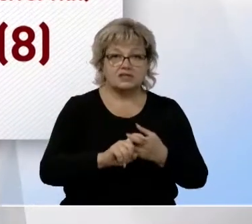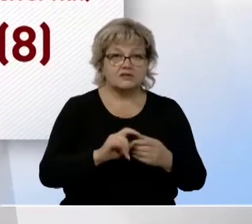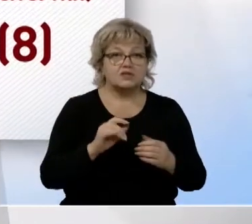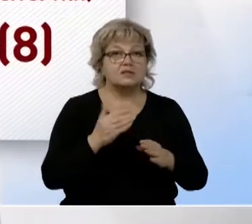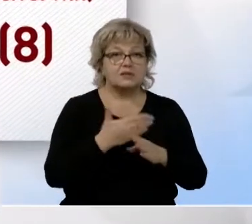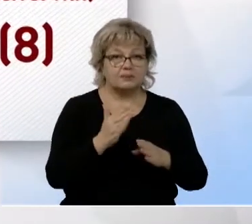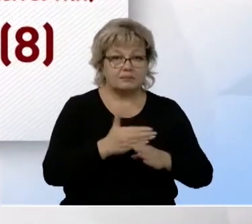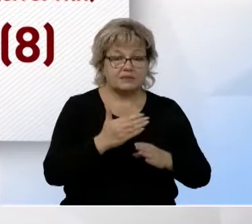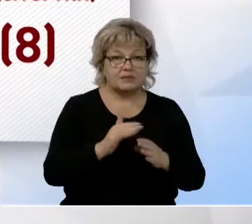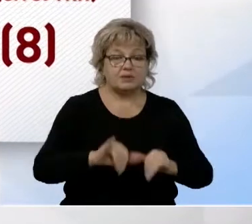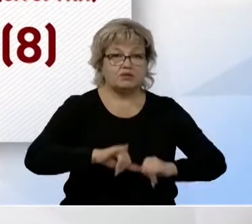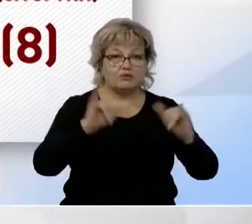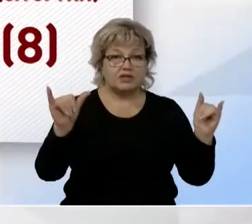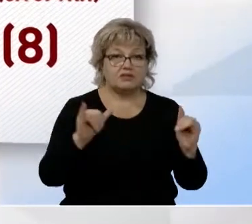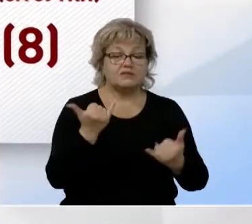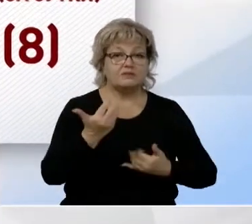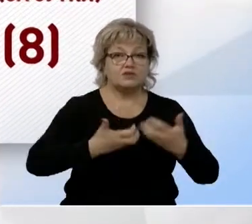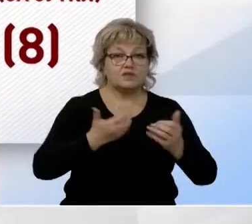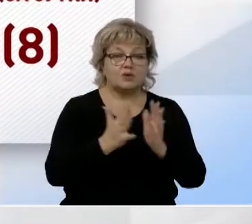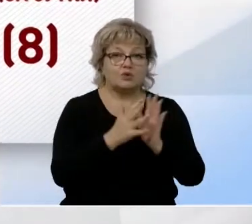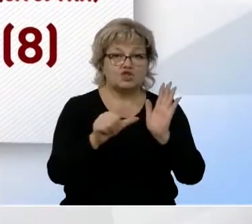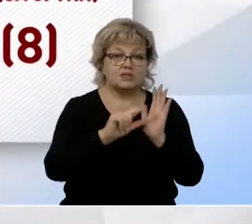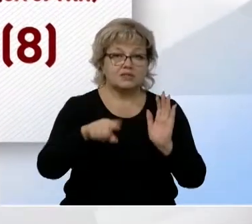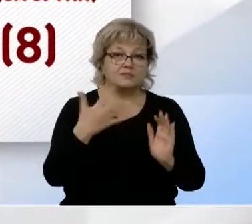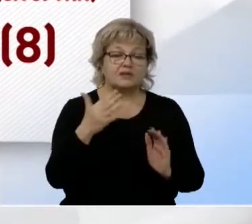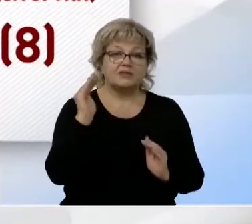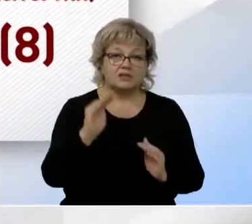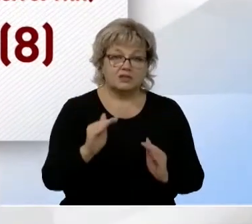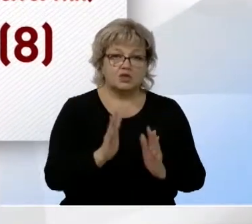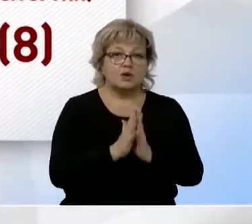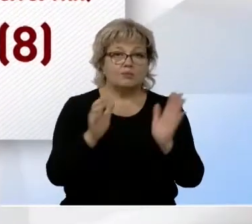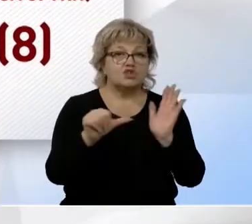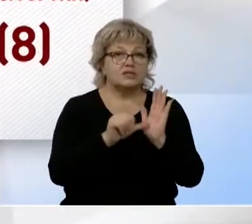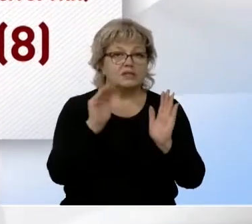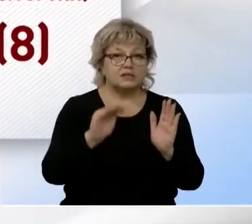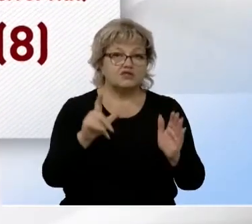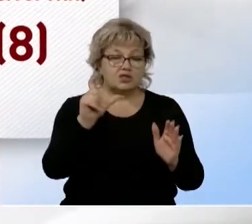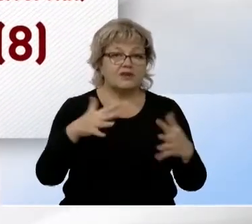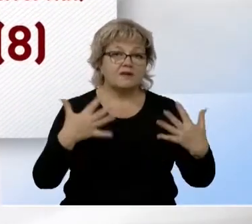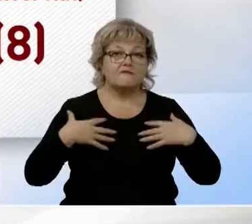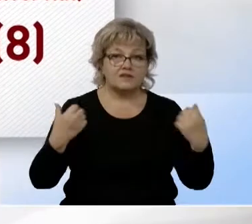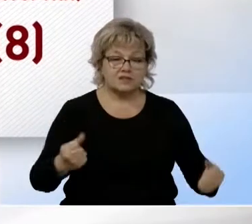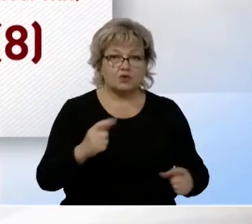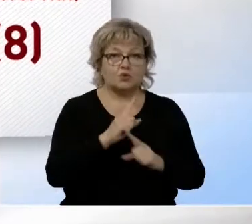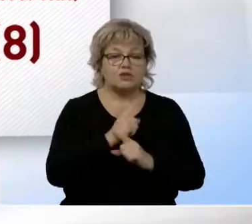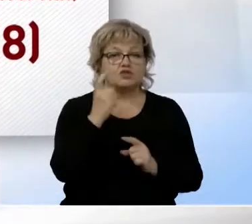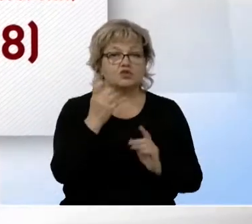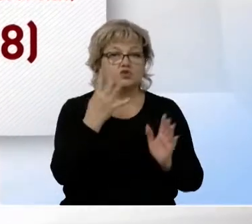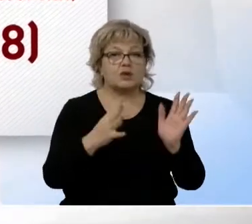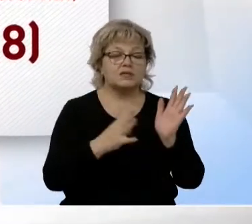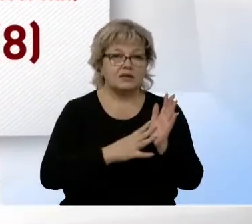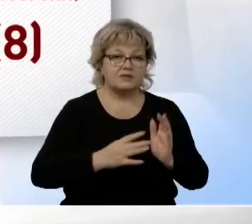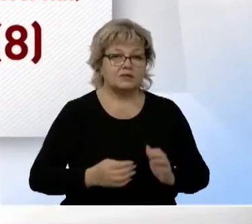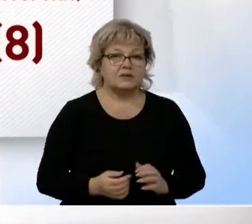понемногу, но продолжает расти. Сегодня в статистике уже больше 6,5 тысяч. Больше 6 тысяч человек выздоровели, умерли